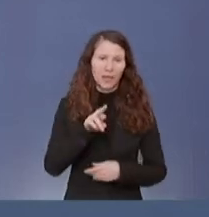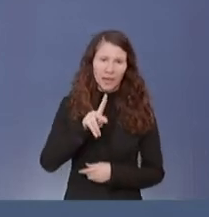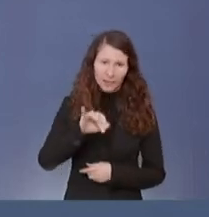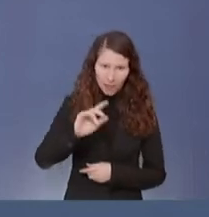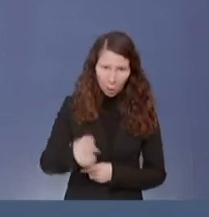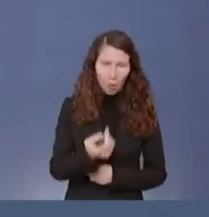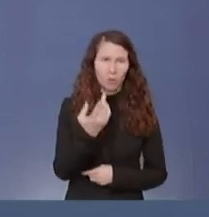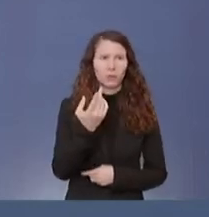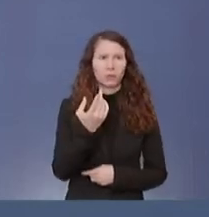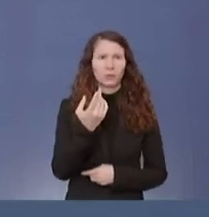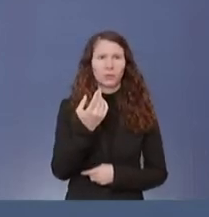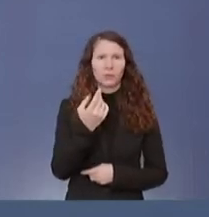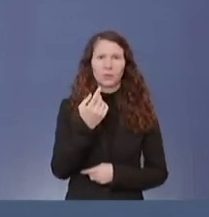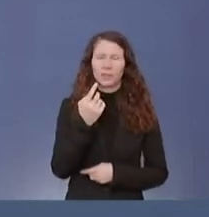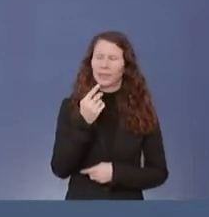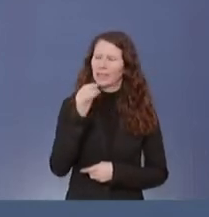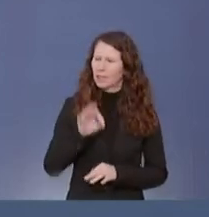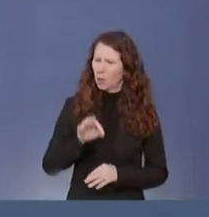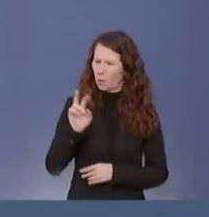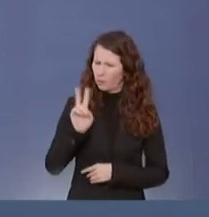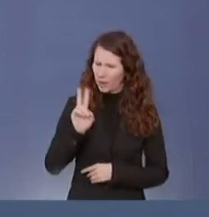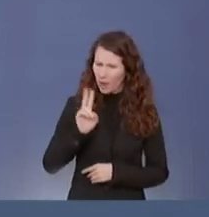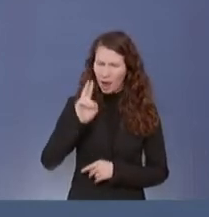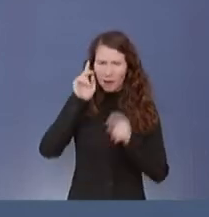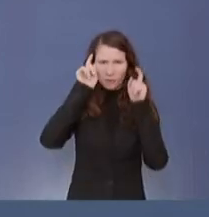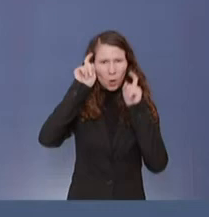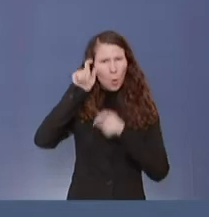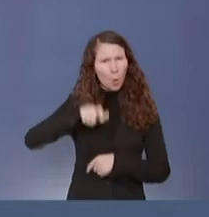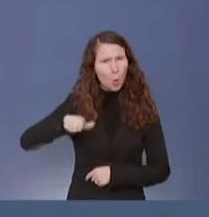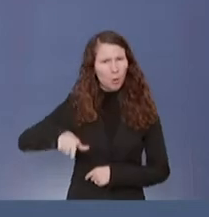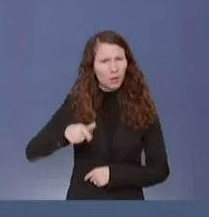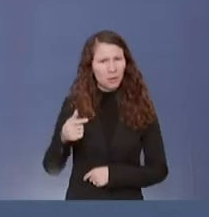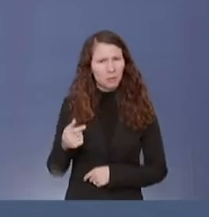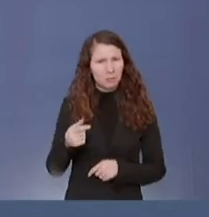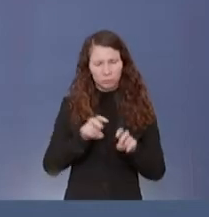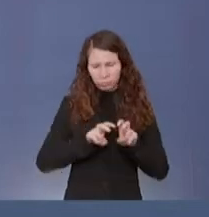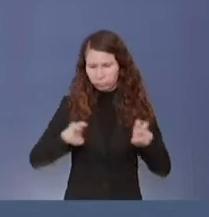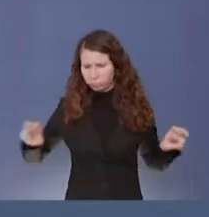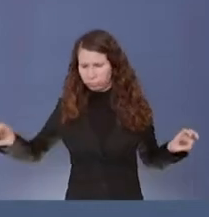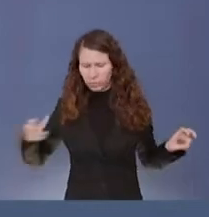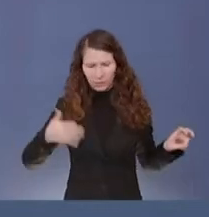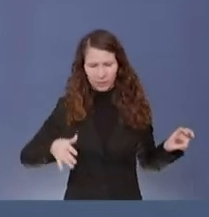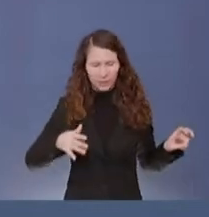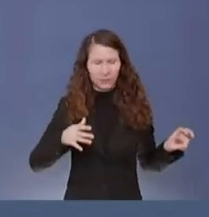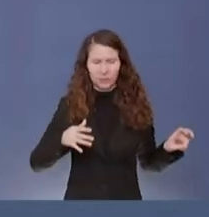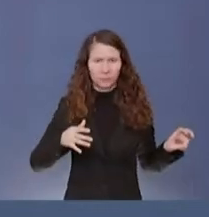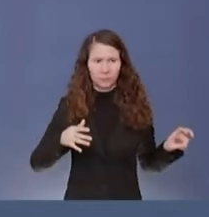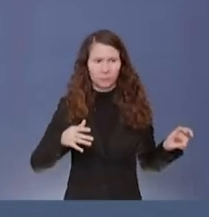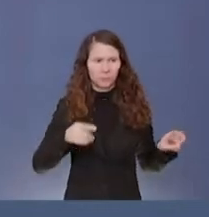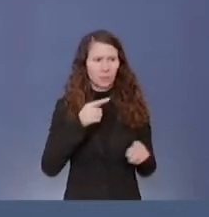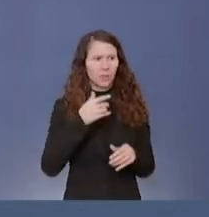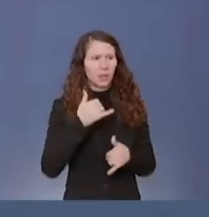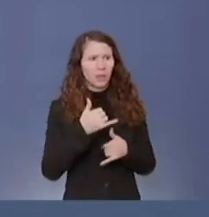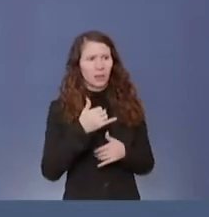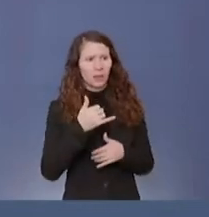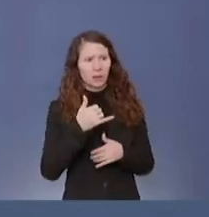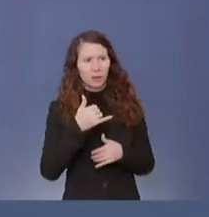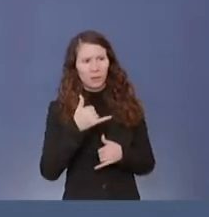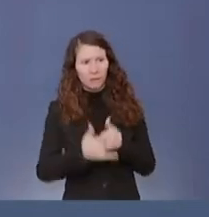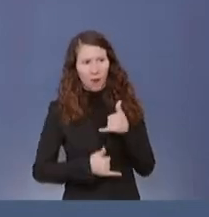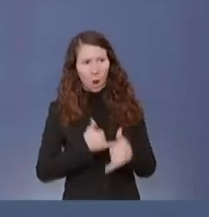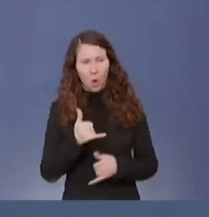erinnere jetzt nicht ganz genau, welche Virologin oder welcher Virologe sonst noch auf dem Panel saß, Das war Frau Ciesek. Das war Frau